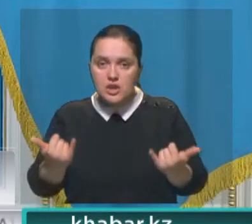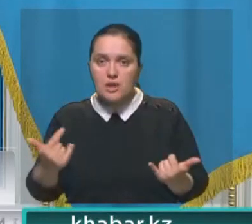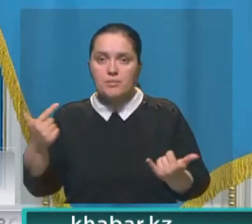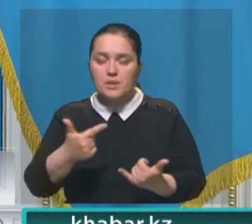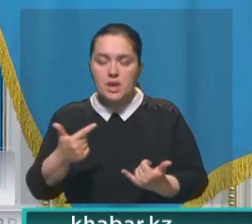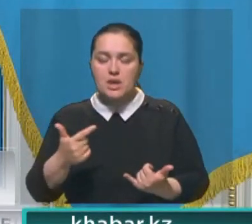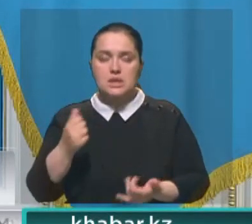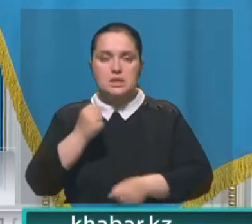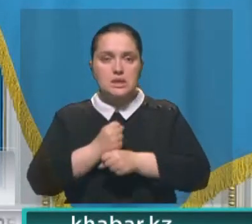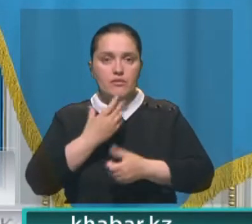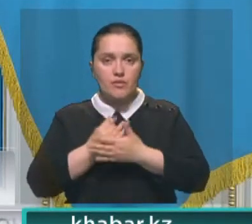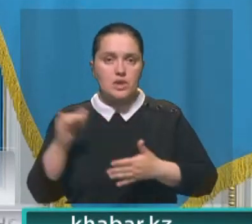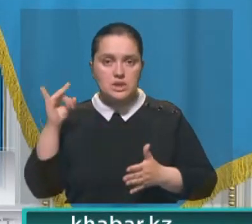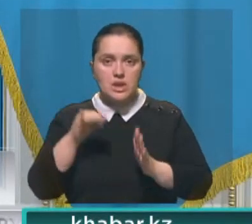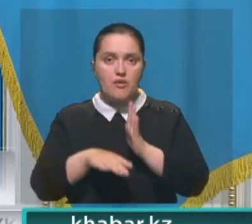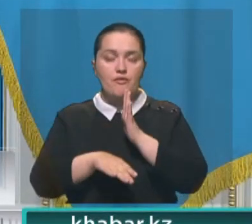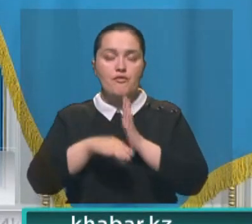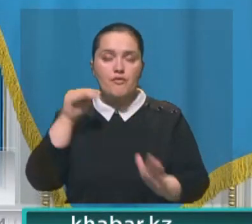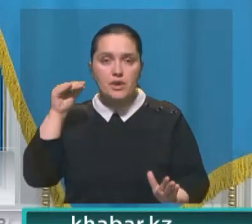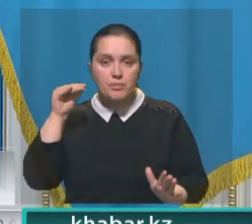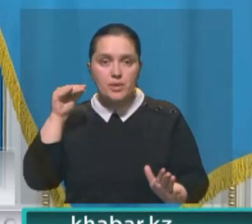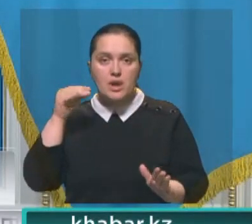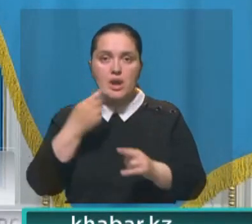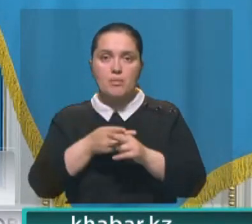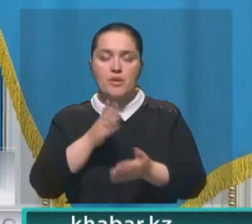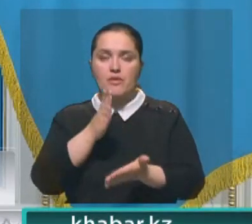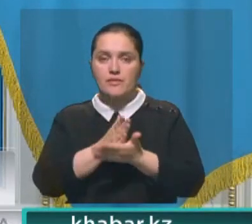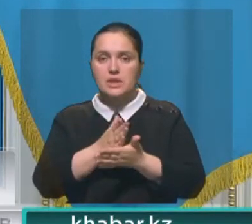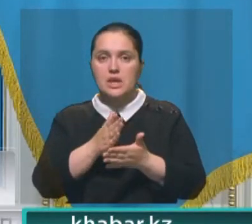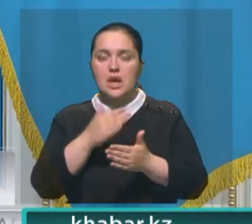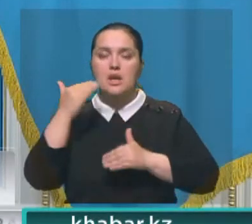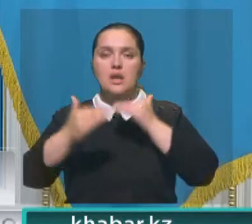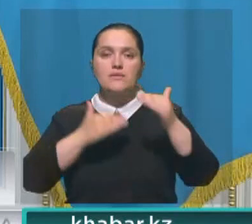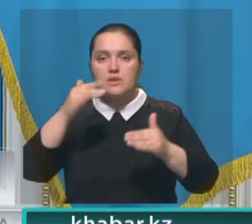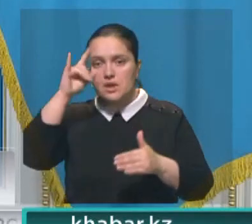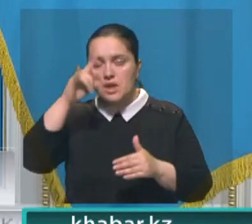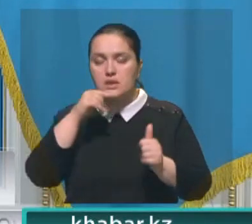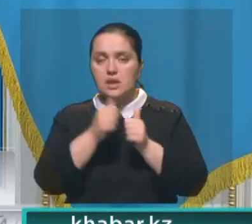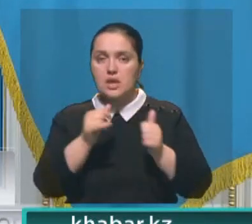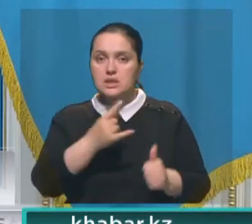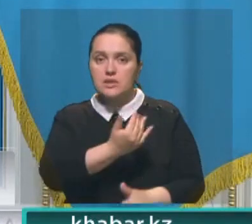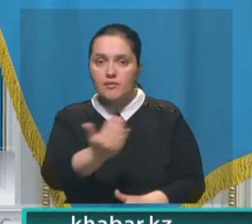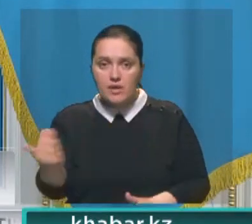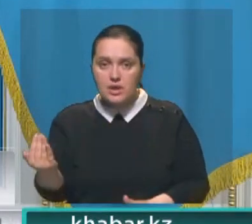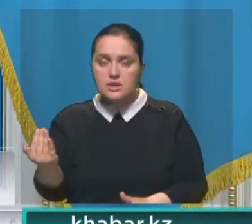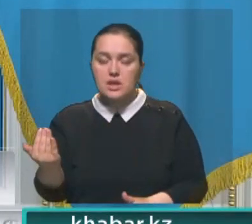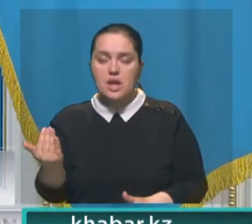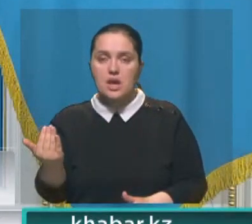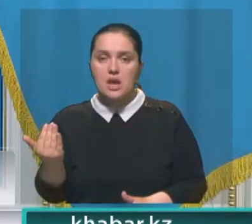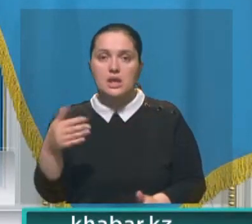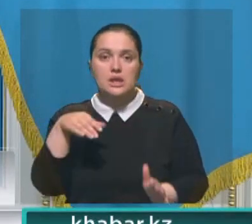свой исторический выбор, который определит вектор развития Казахстана. Каждый из вас является